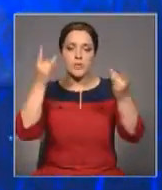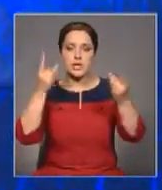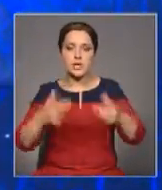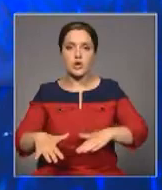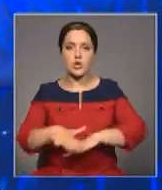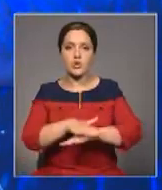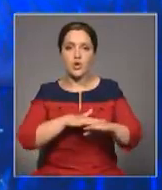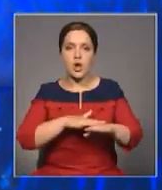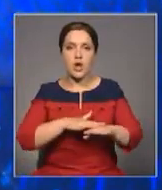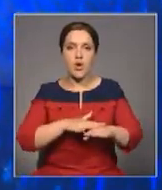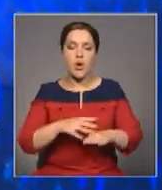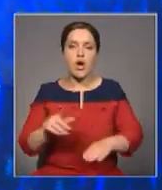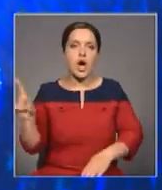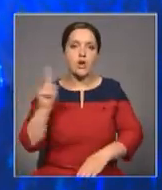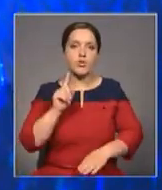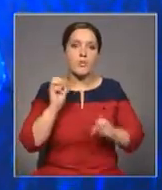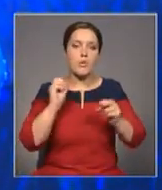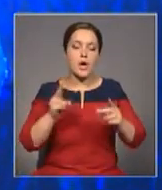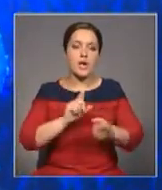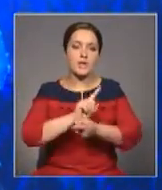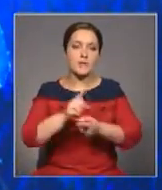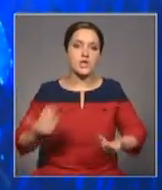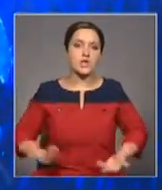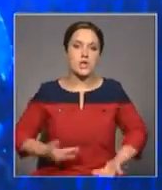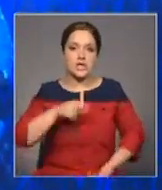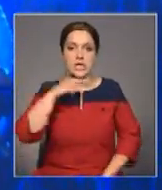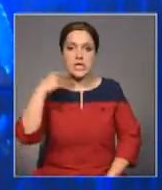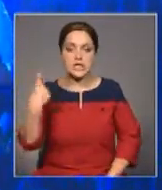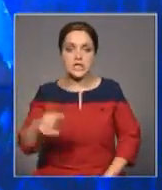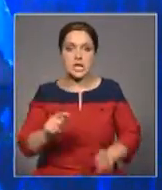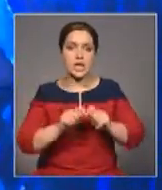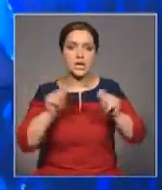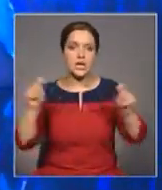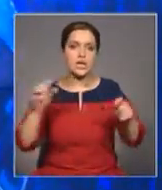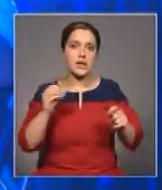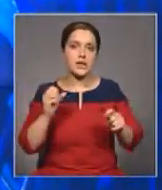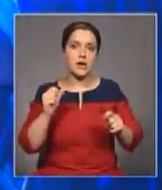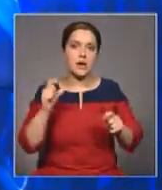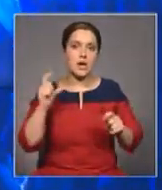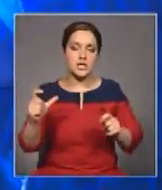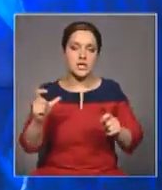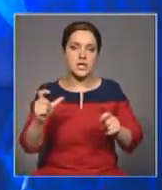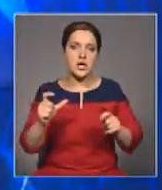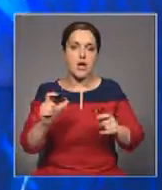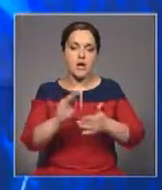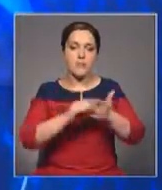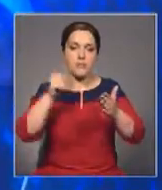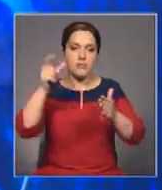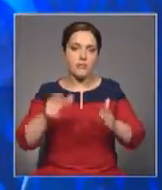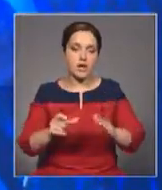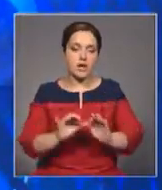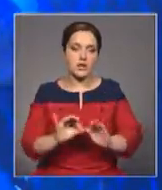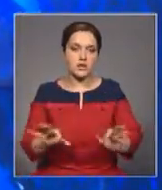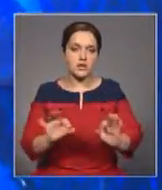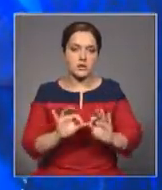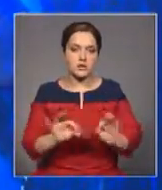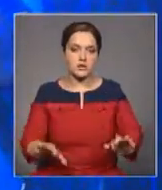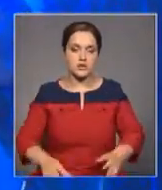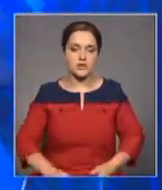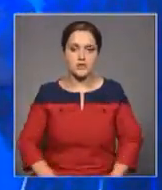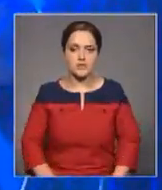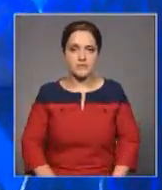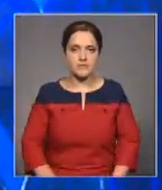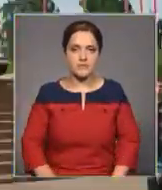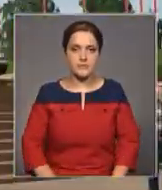простые граждане. О том, как изменилась жизнь россиян с запуском ЕАЭС, в материале нашего собственного корреспондента Даны Нуржан.